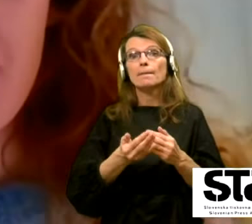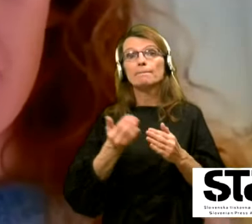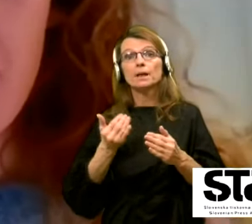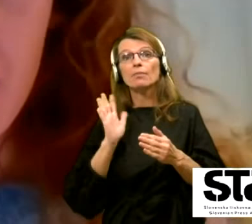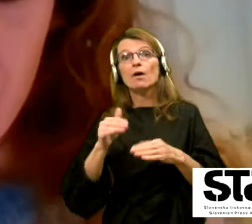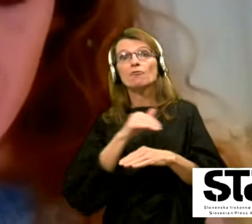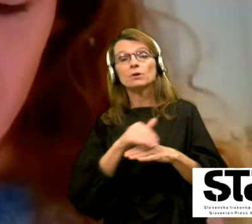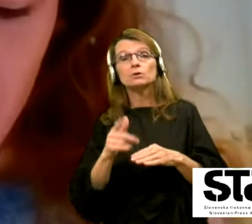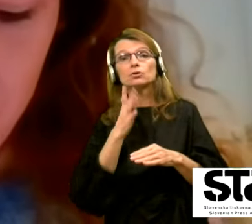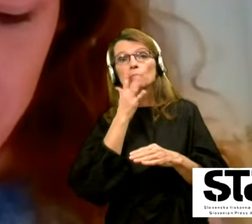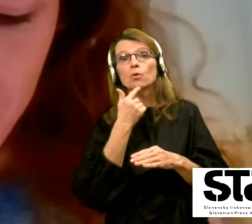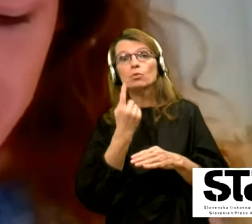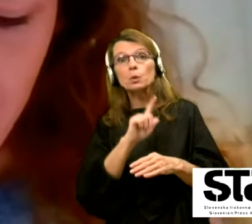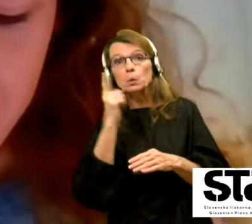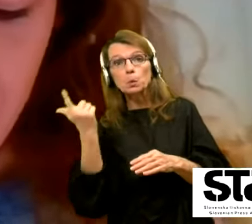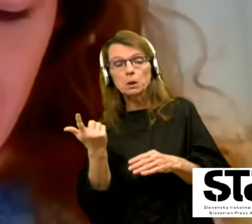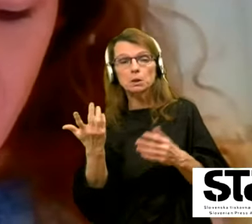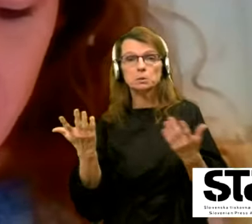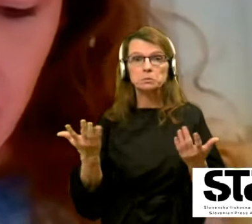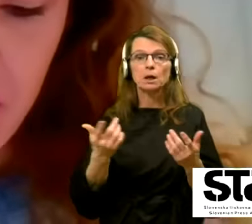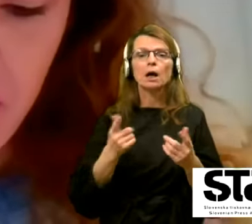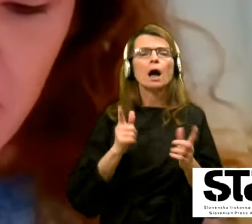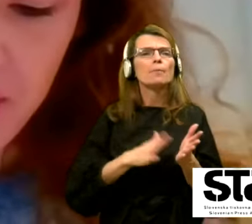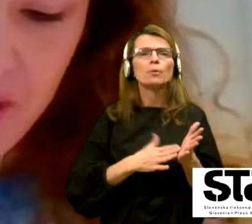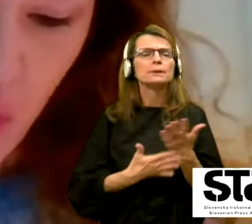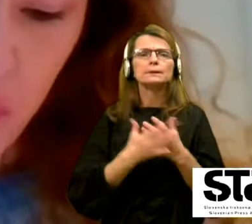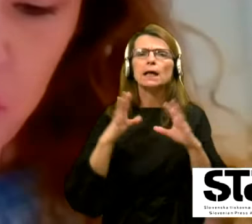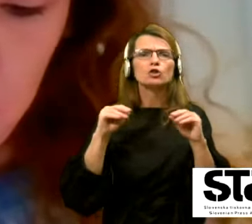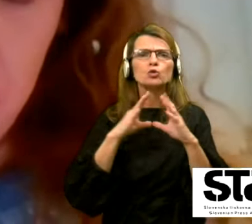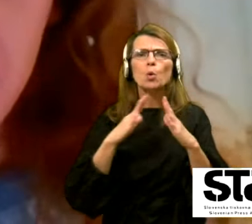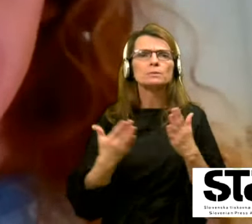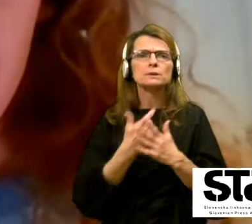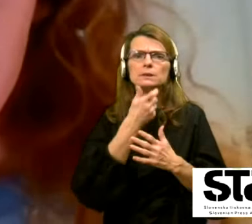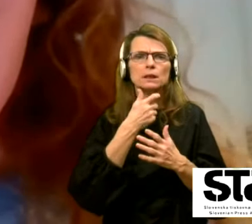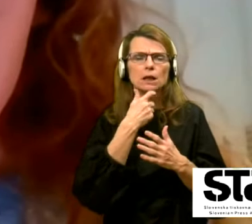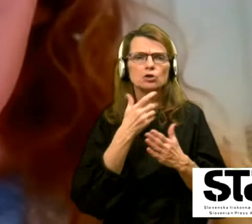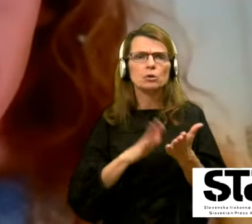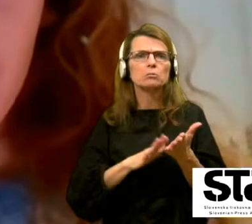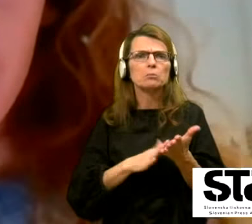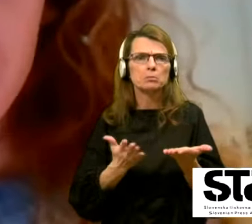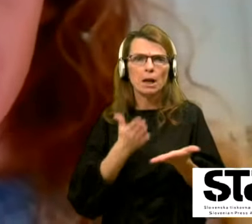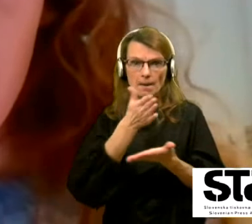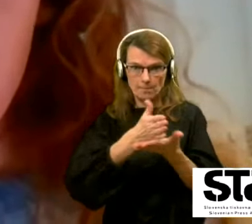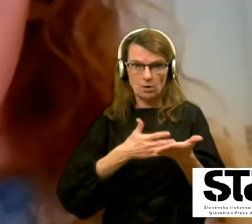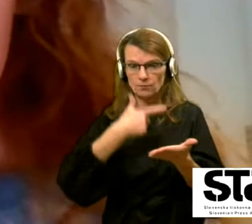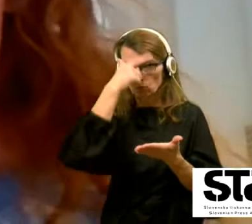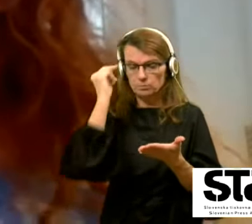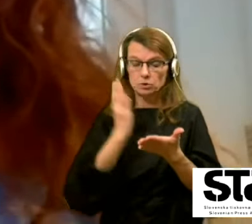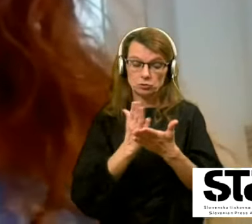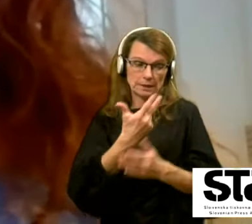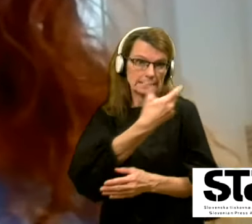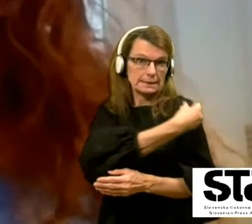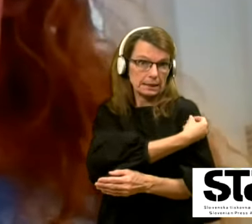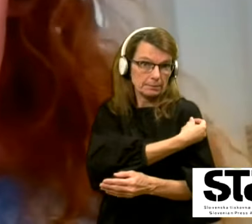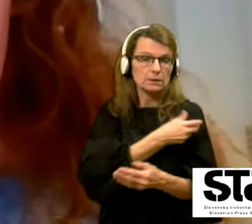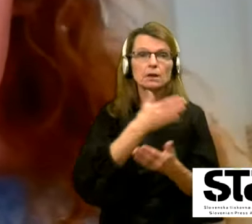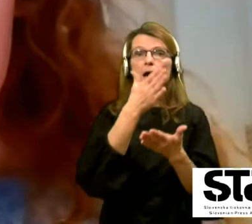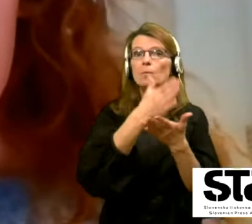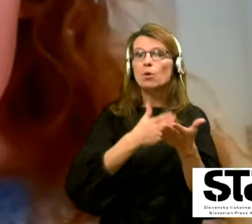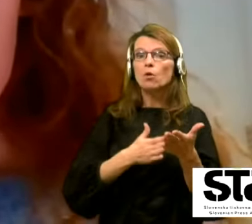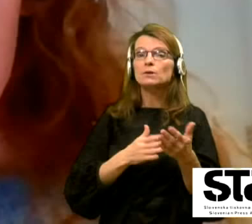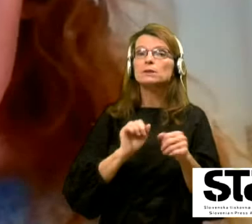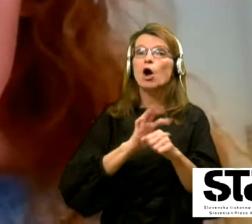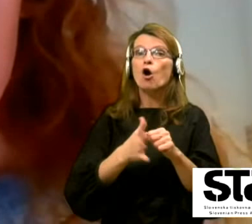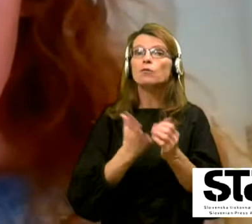pomeni za nek dom za starejše, v katerem je recimo polovica ljudi cepljena, polovica je